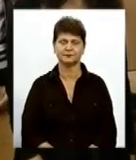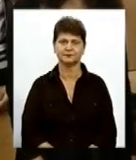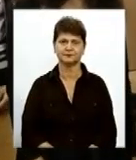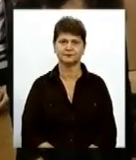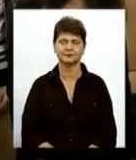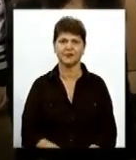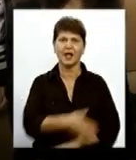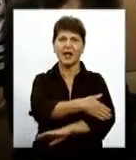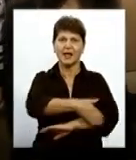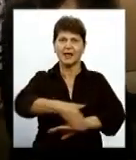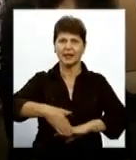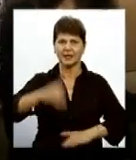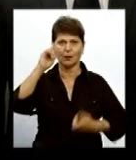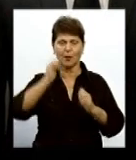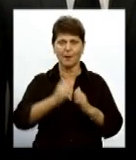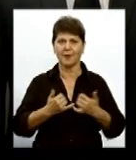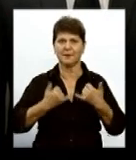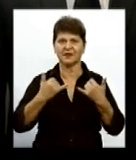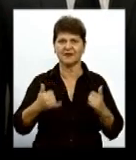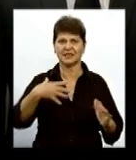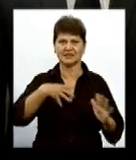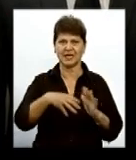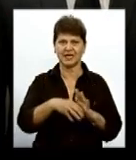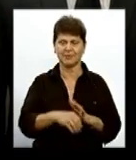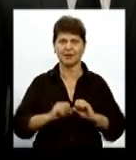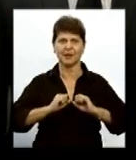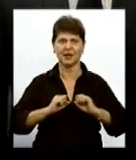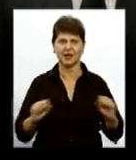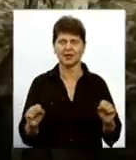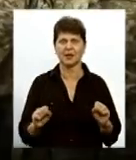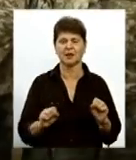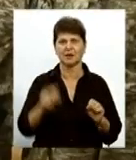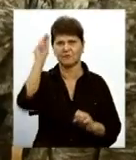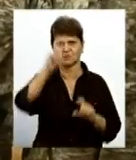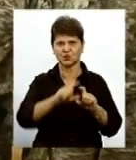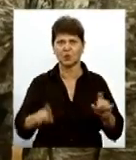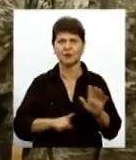Лінійку пам'яті, присвячену загиблим героям, у школі розпочинають з хвилини мовчання